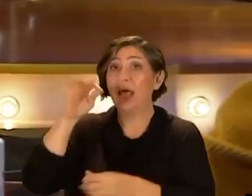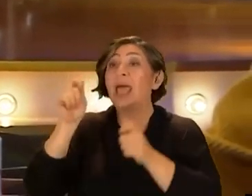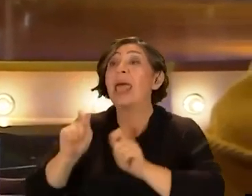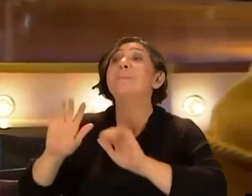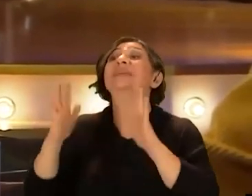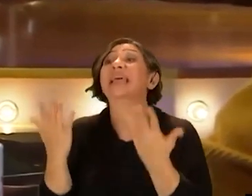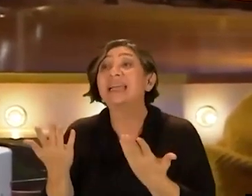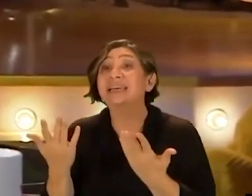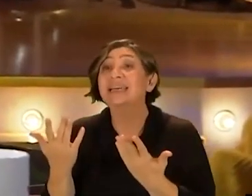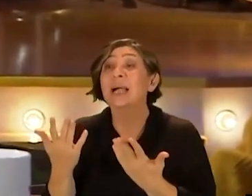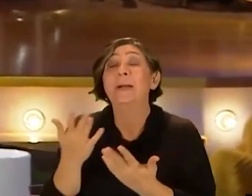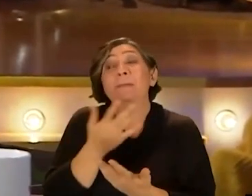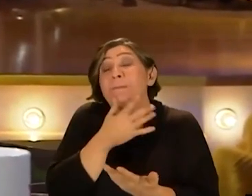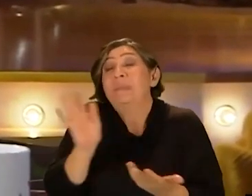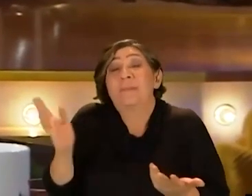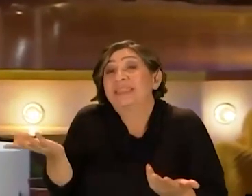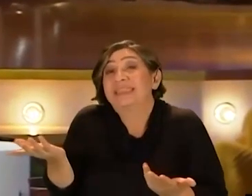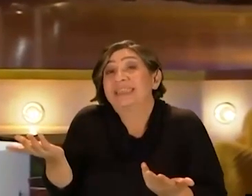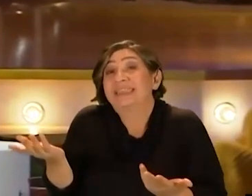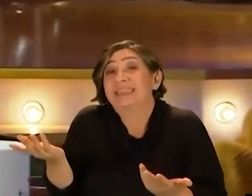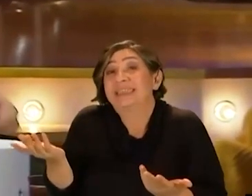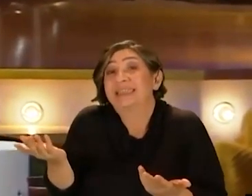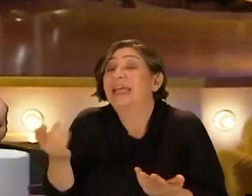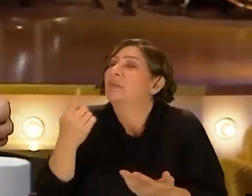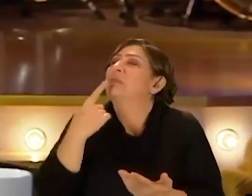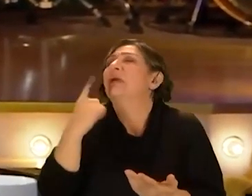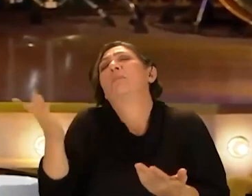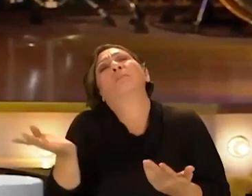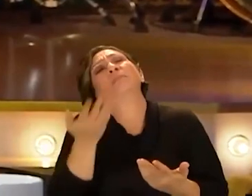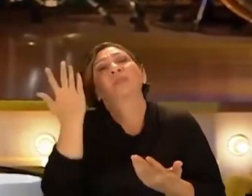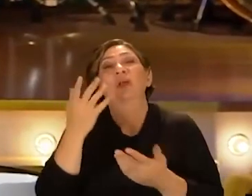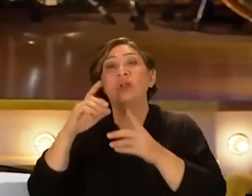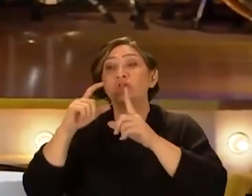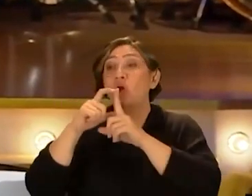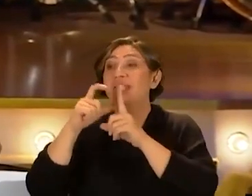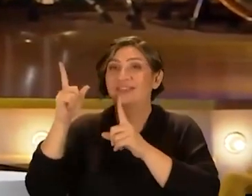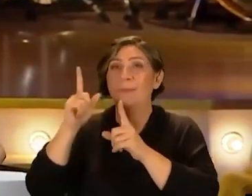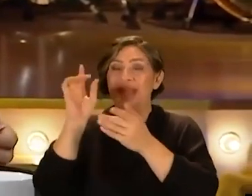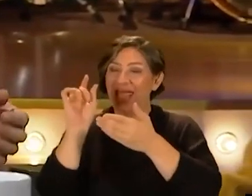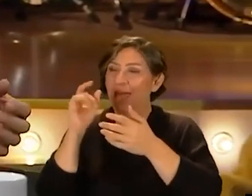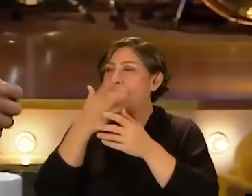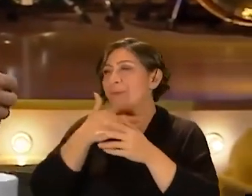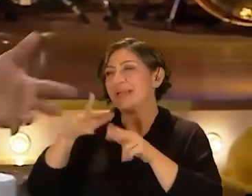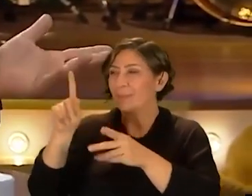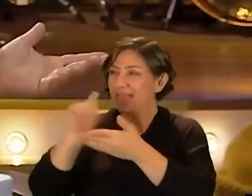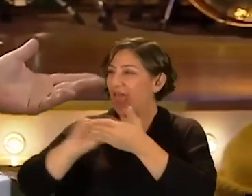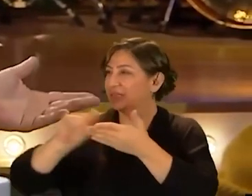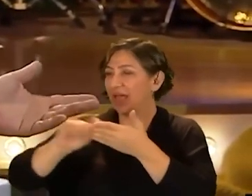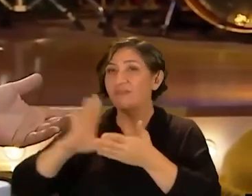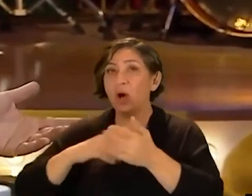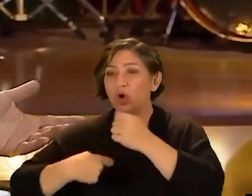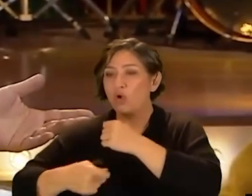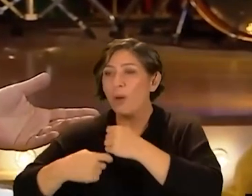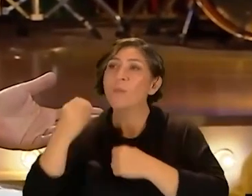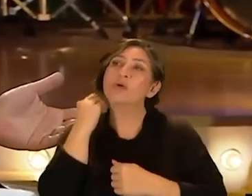yapmasalardı bilemezdik ki zaten diyelim ki mesela Dostoyevski ayarında bir yazar vardı ve